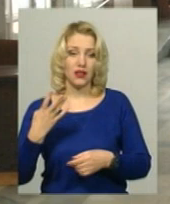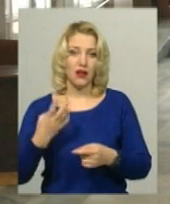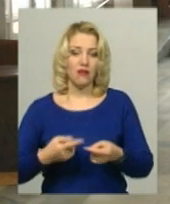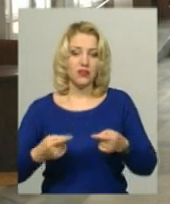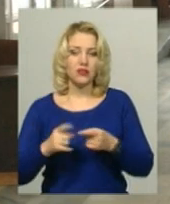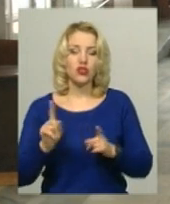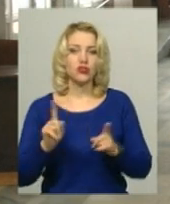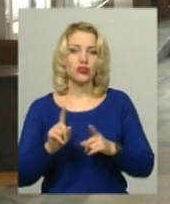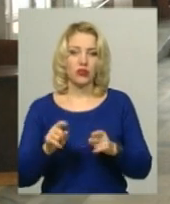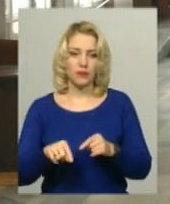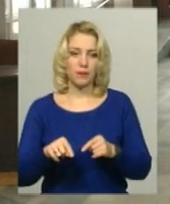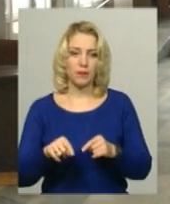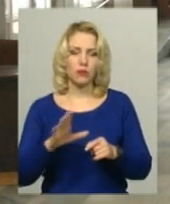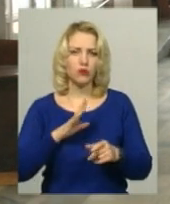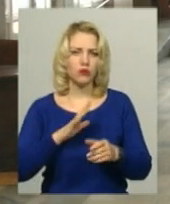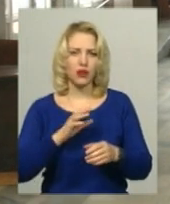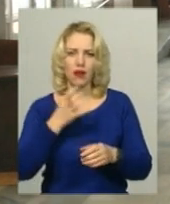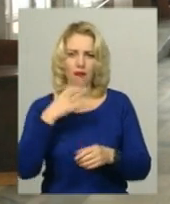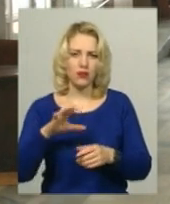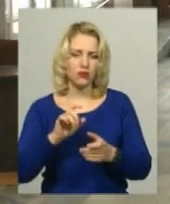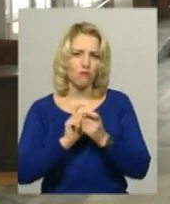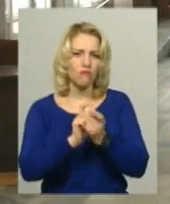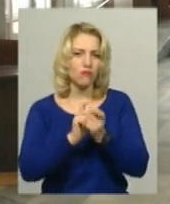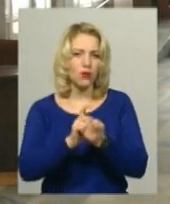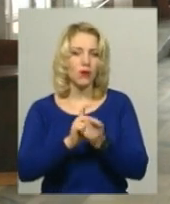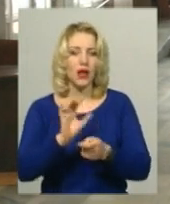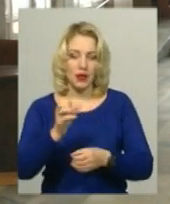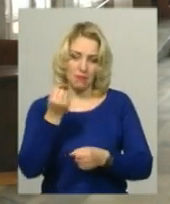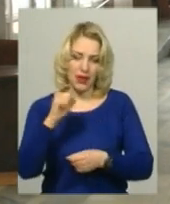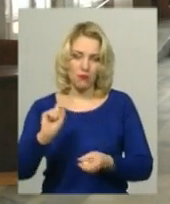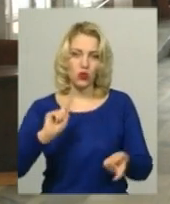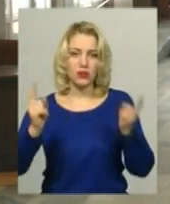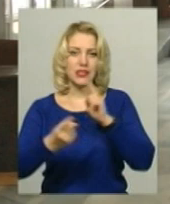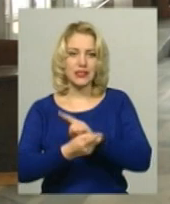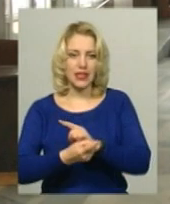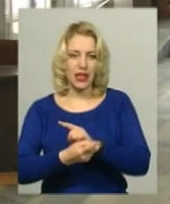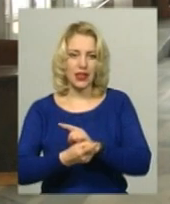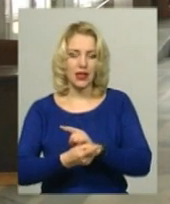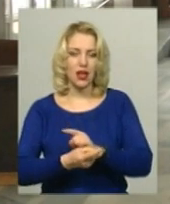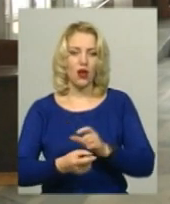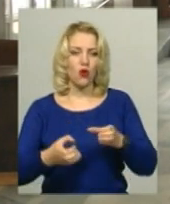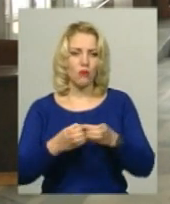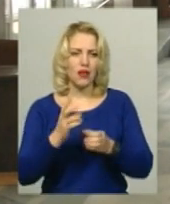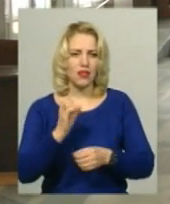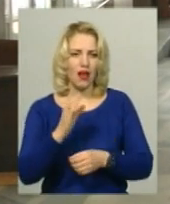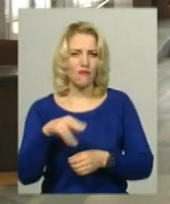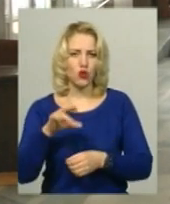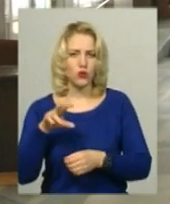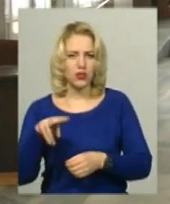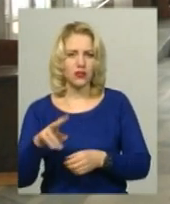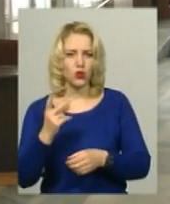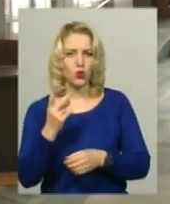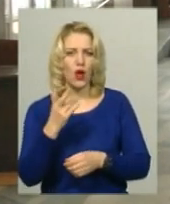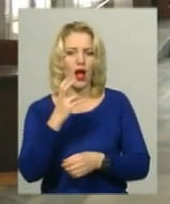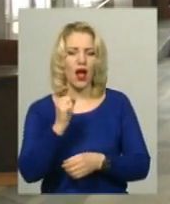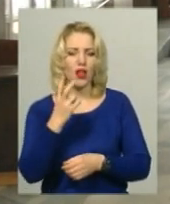що була досить запекла боротьба. І переможцями стала перша команда Антонін, на другому Антоніни